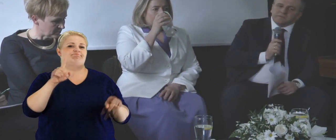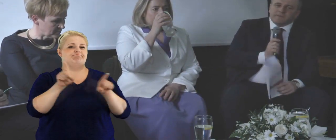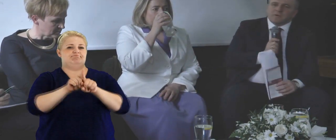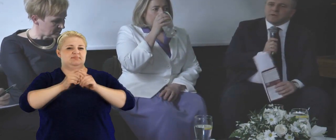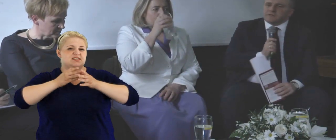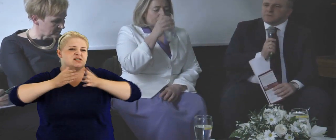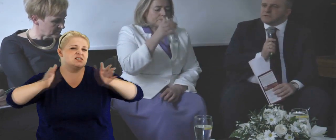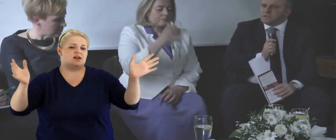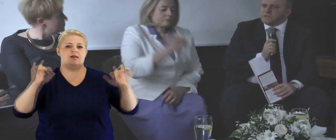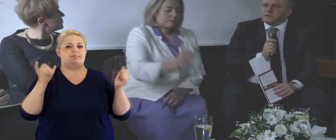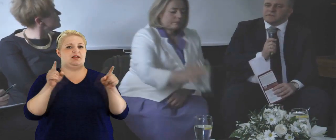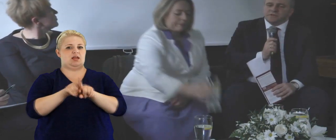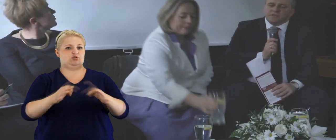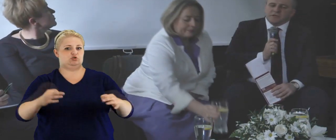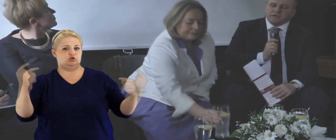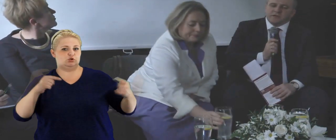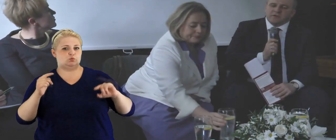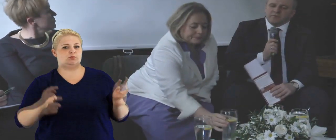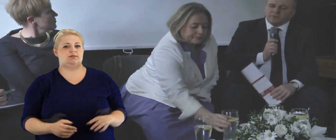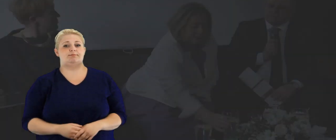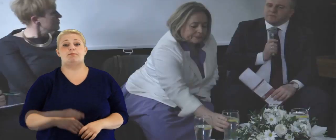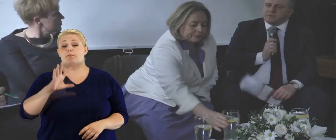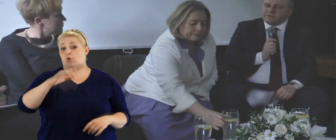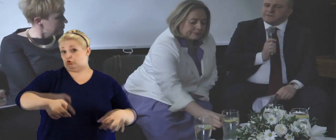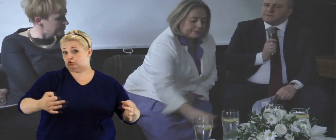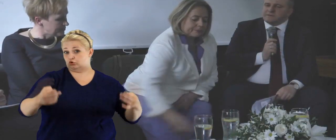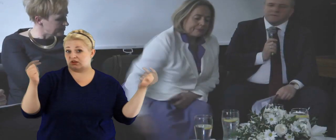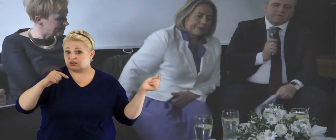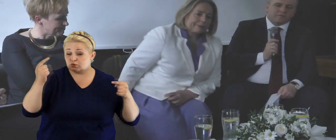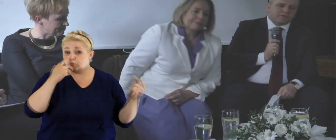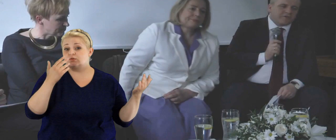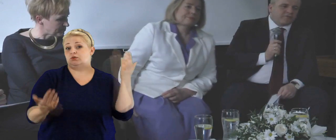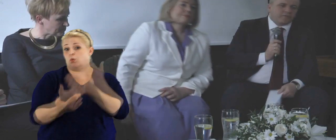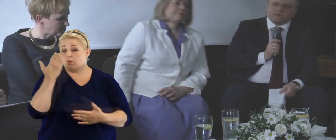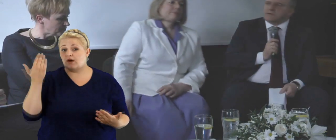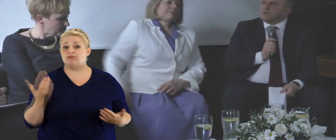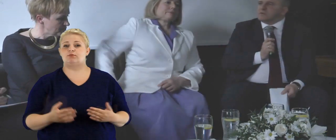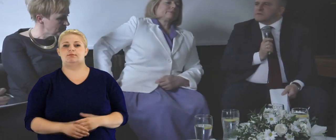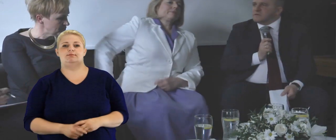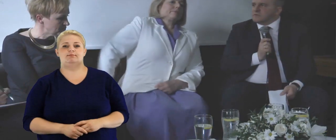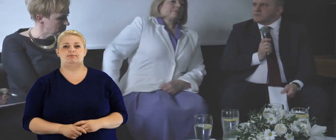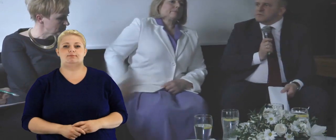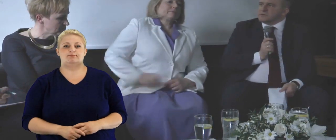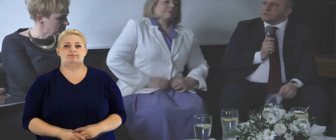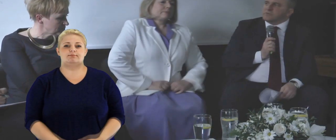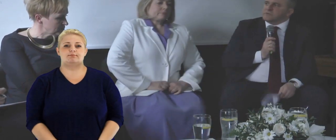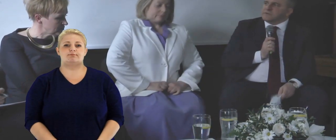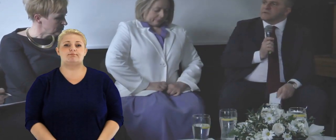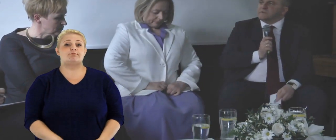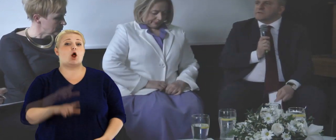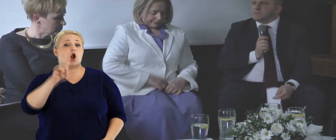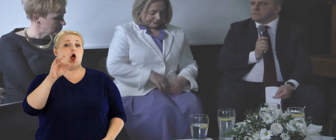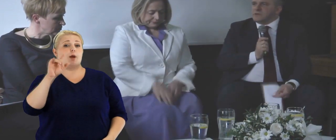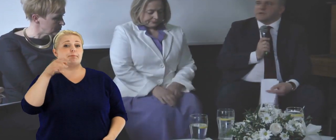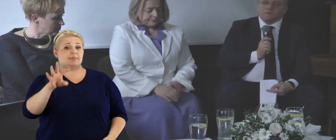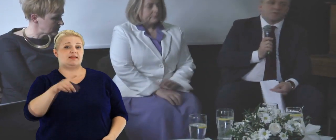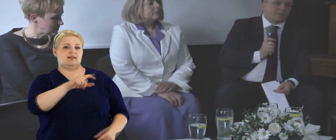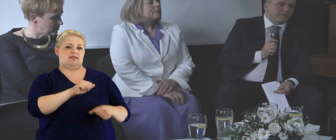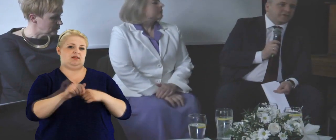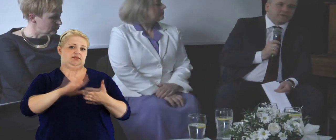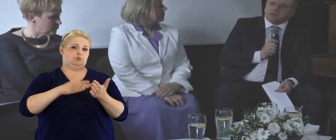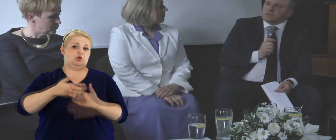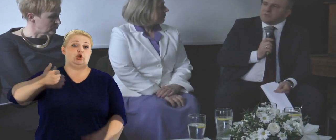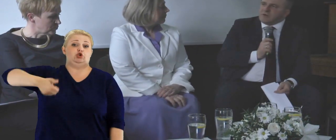dyskusji okazuje się, że lobbystą jest, nie wiem, szef polskiego koncernu, który przyjeżdża do Brukseli i w ciągu dnia